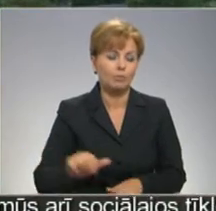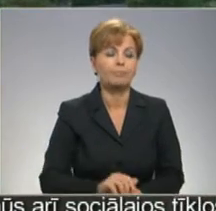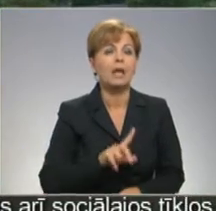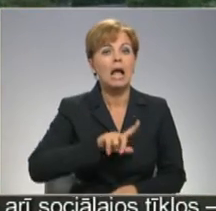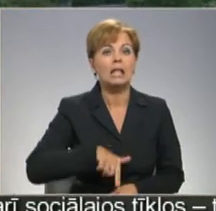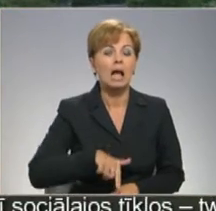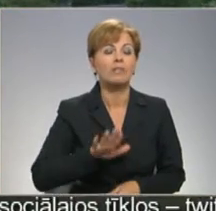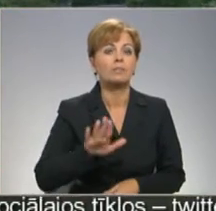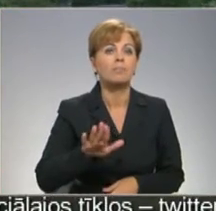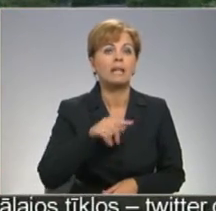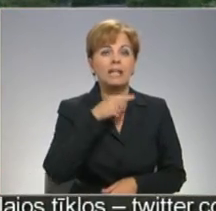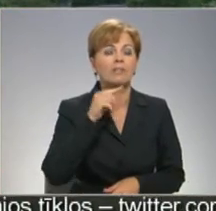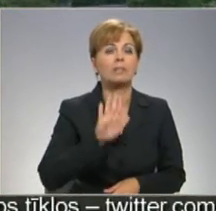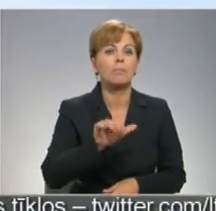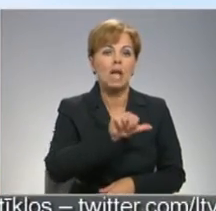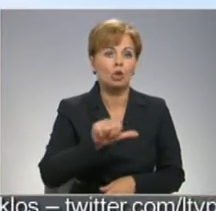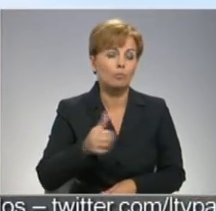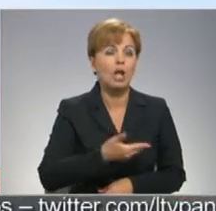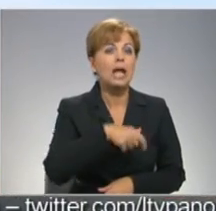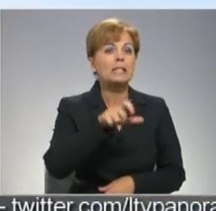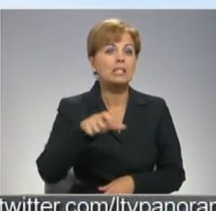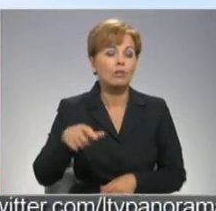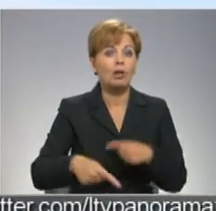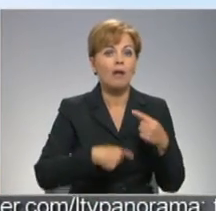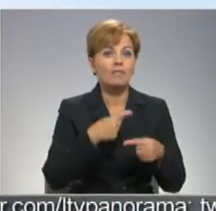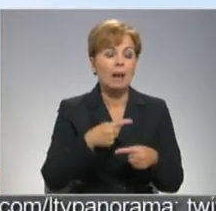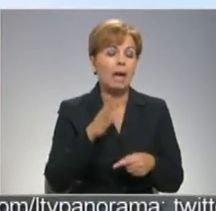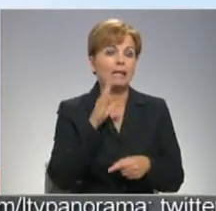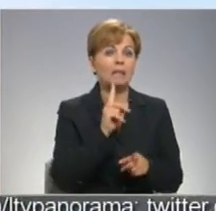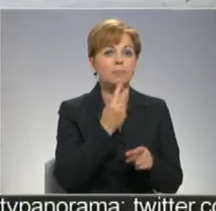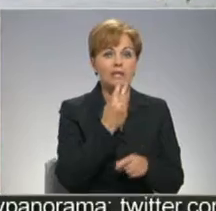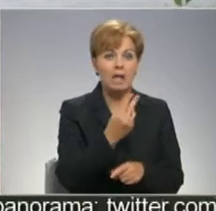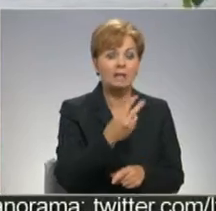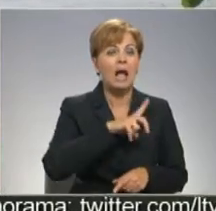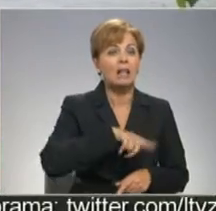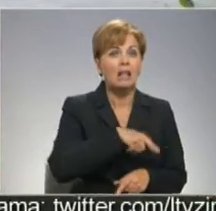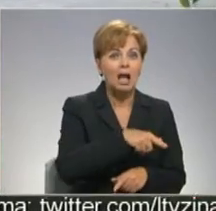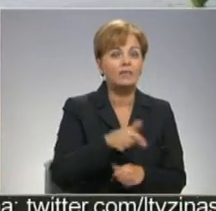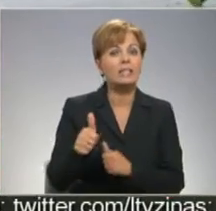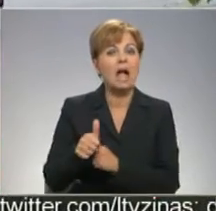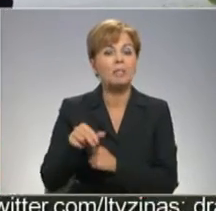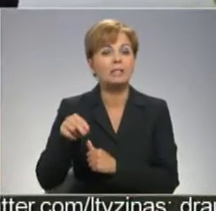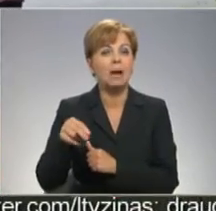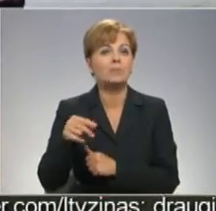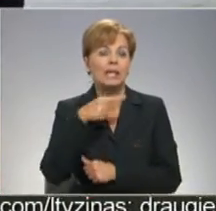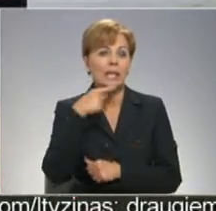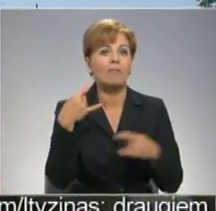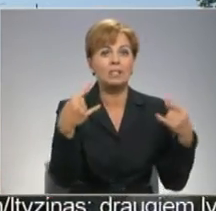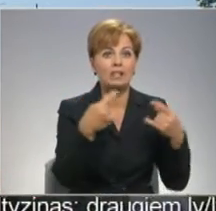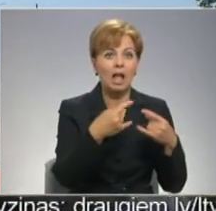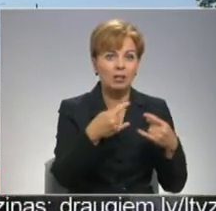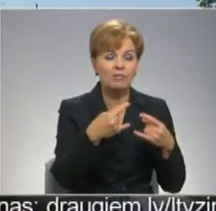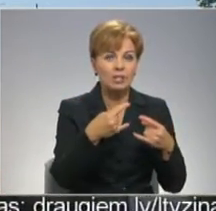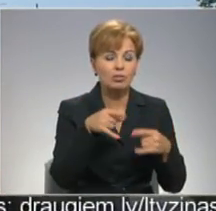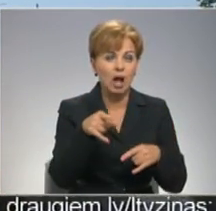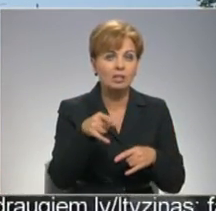Latvijas-Krievijas pierobežā dzīvojošajiem vienmēr ir bijusi iespēja skatīties gan Latvijas, gan Kaimīdzemes-Krievijas televīziju. Signāla